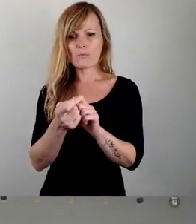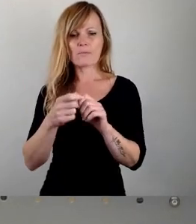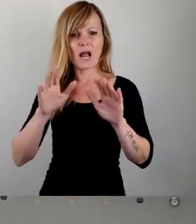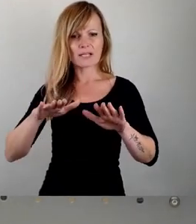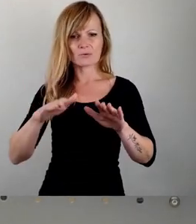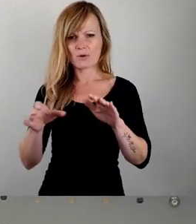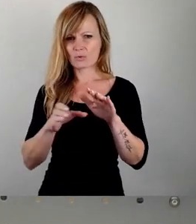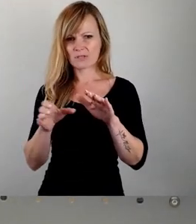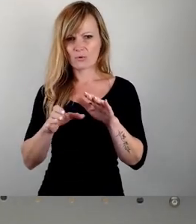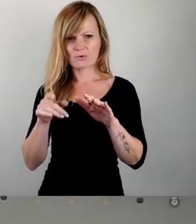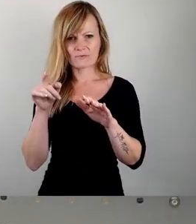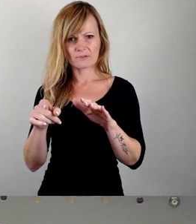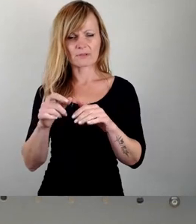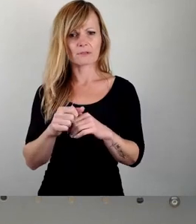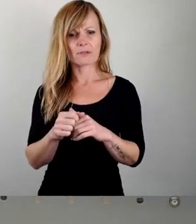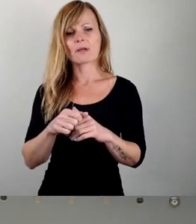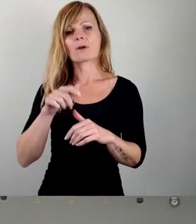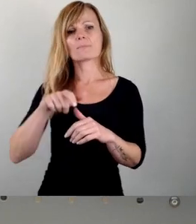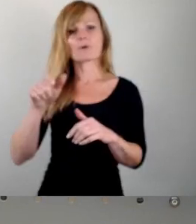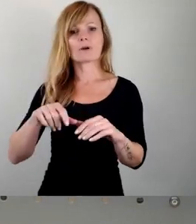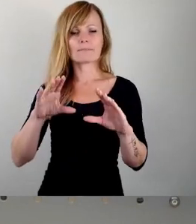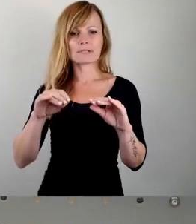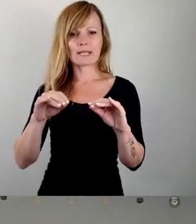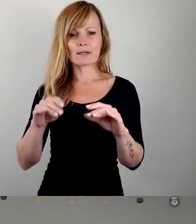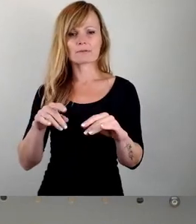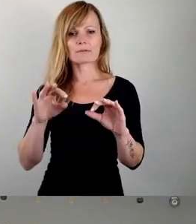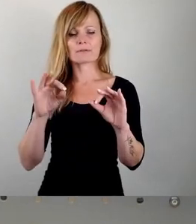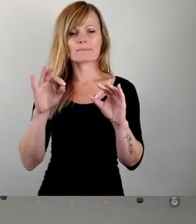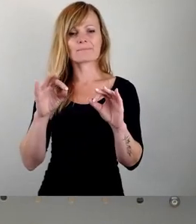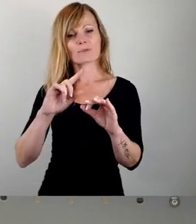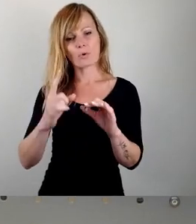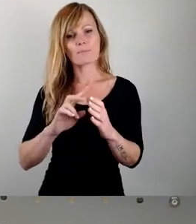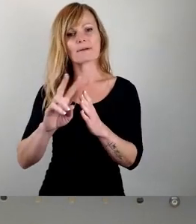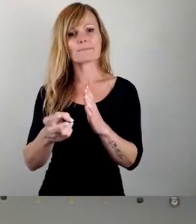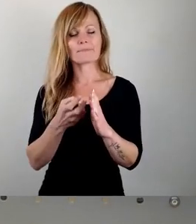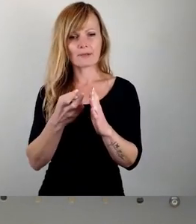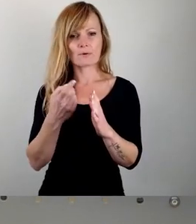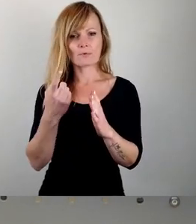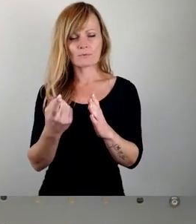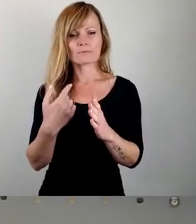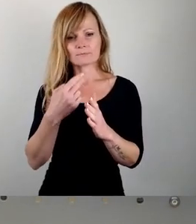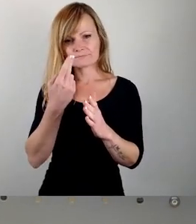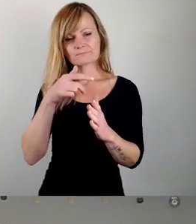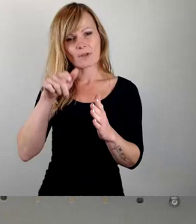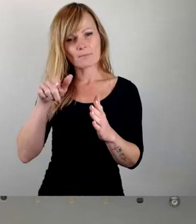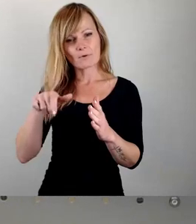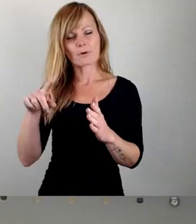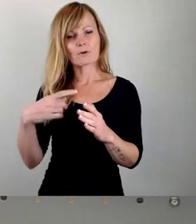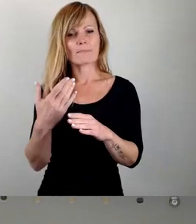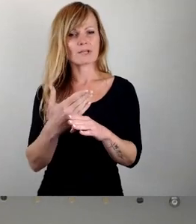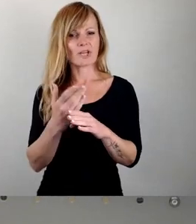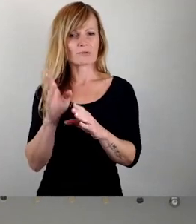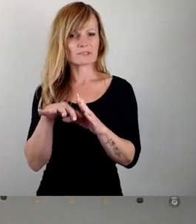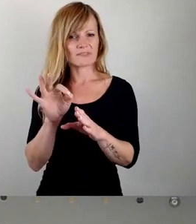Bürgerbeteiligung, was ist das eigentlich? Ist ganz gut in diesem Rat vielleicht noch mal zu wiederholen. Bedeutet den Bürger an der Entscheidungsfindung zu